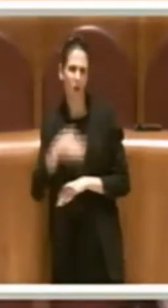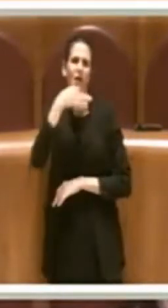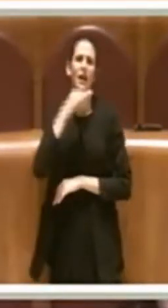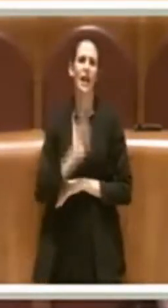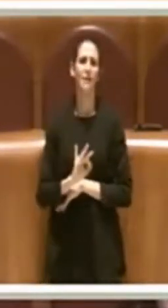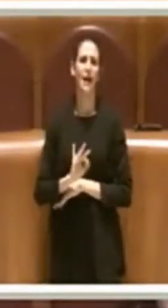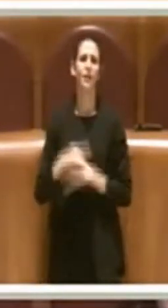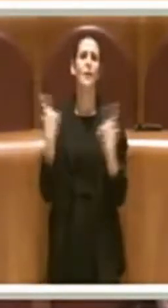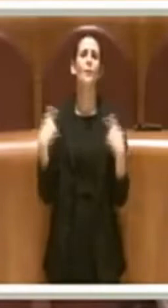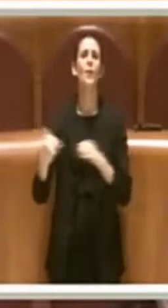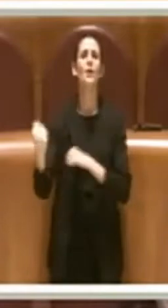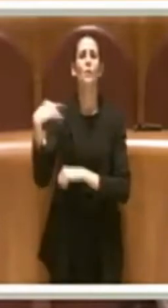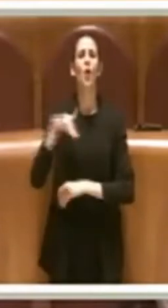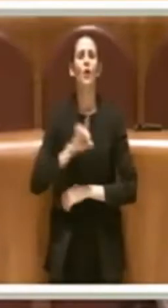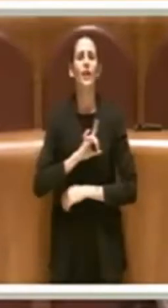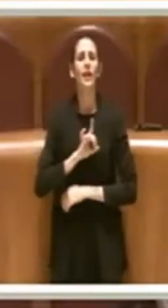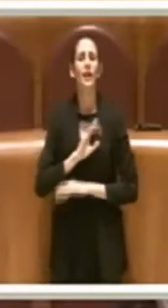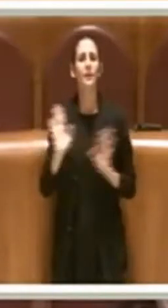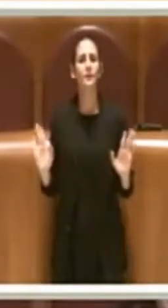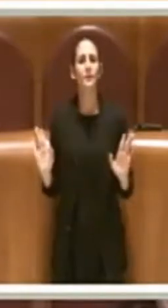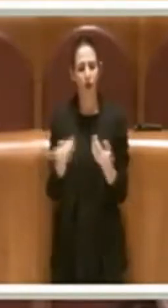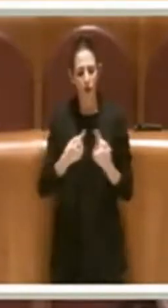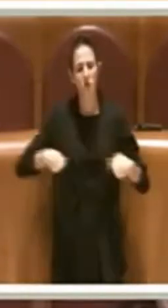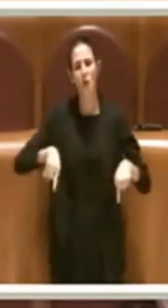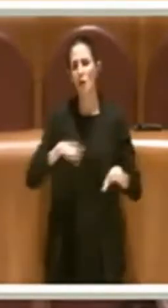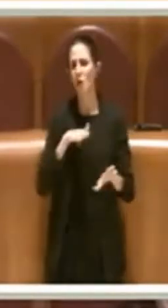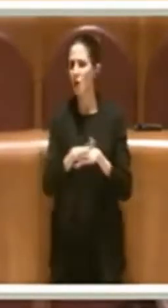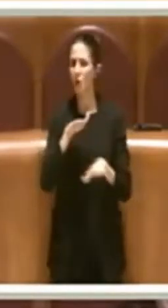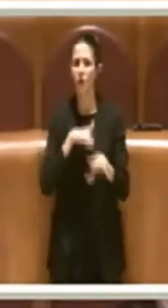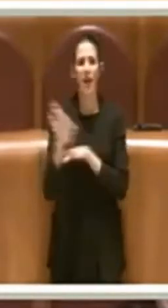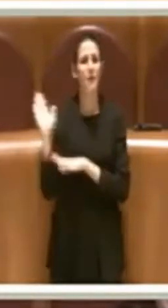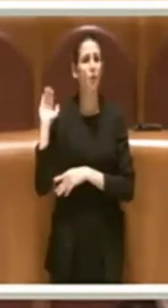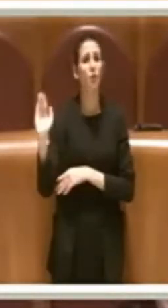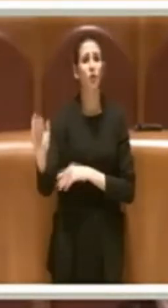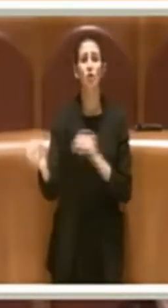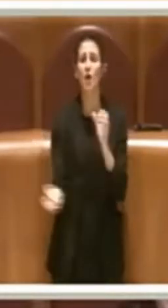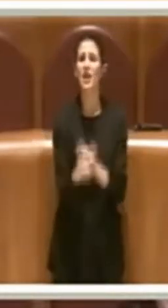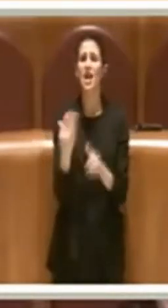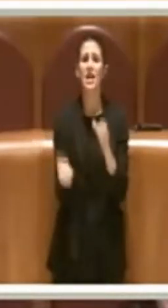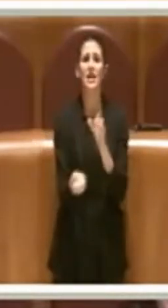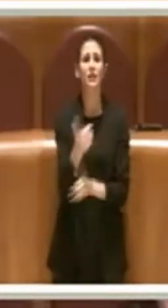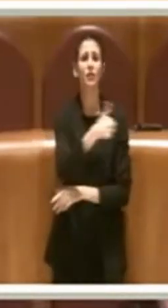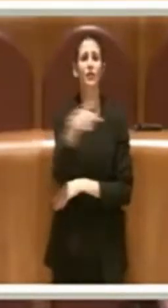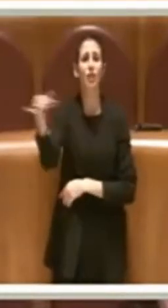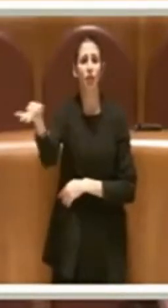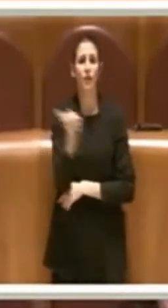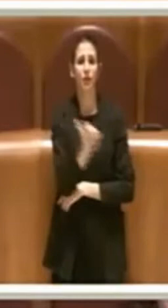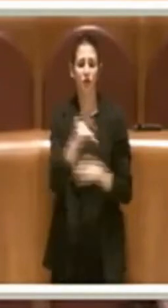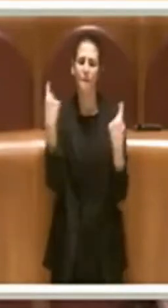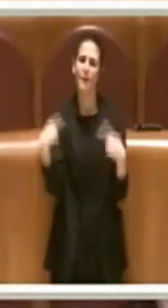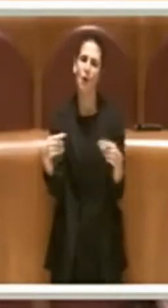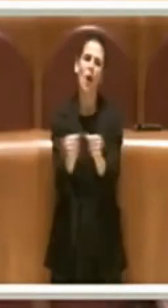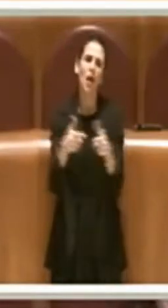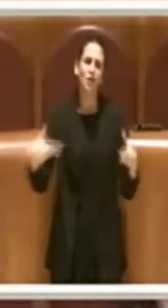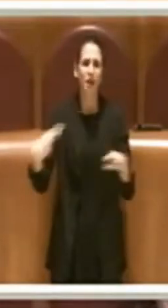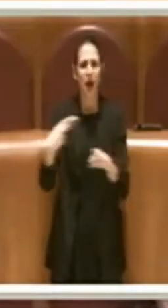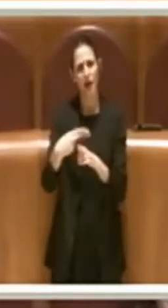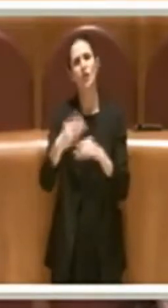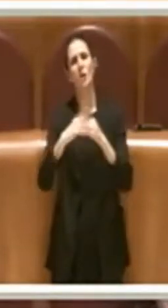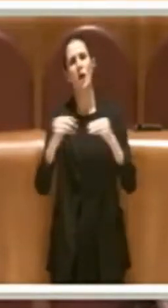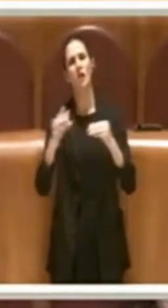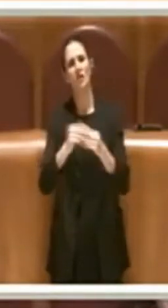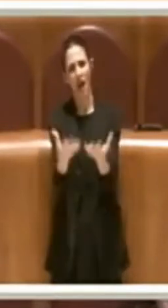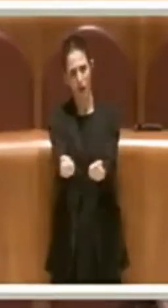sono i nostri poteri. Li abbiamo utilizzati tutti, tutti. Questo è quello che Roma fa. Ovviamente andiamo poi nel